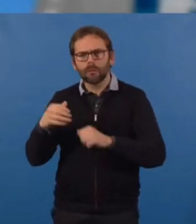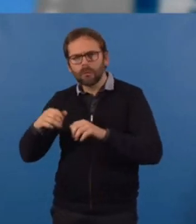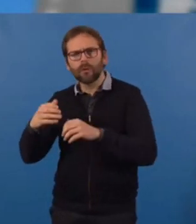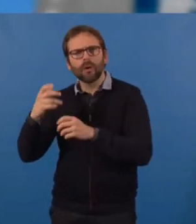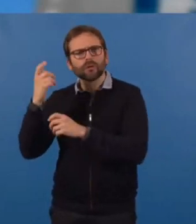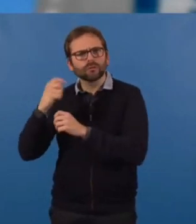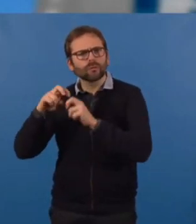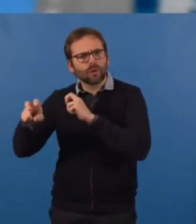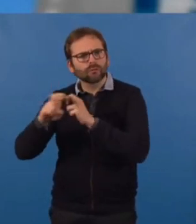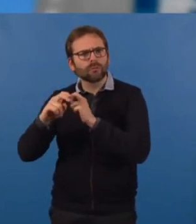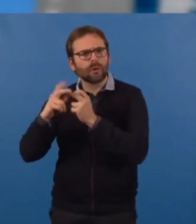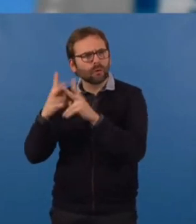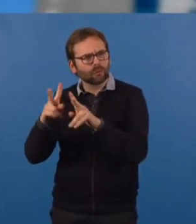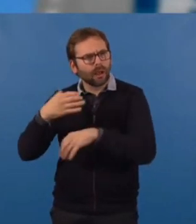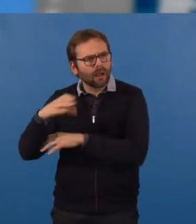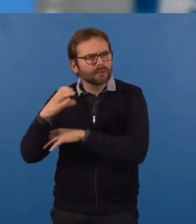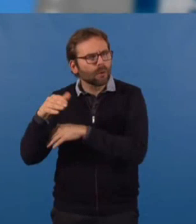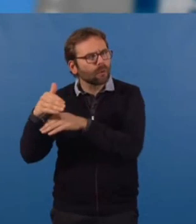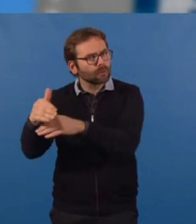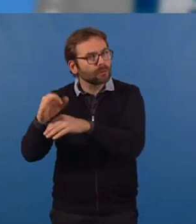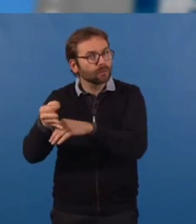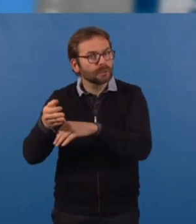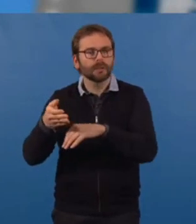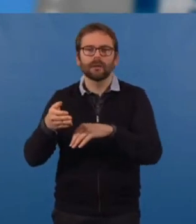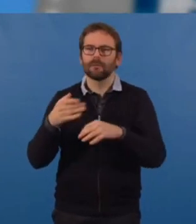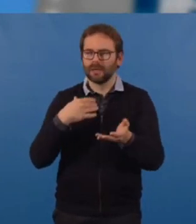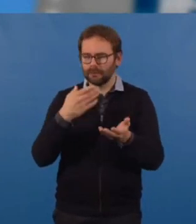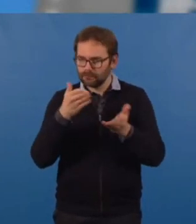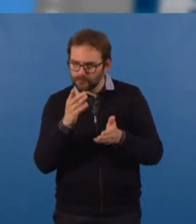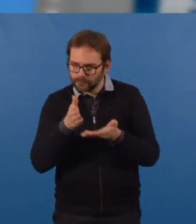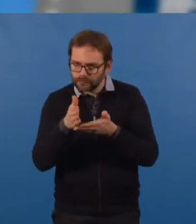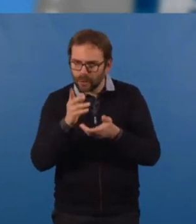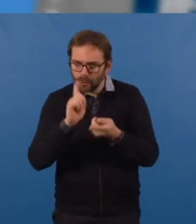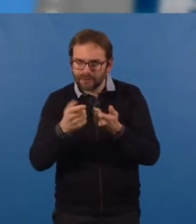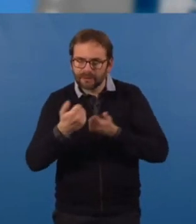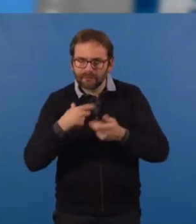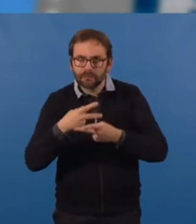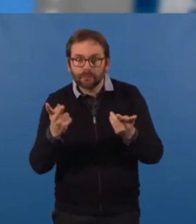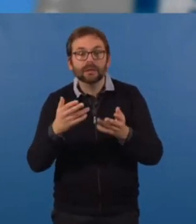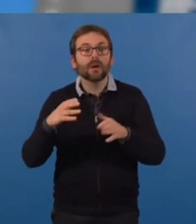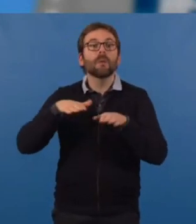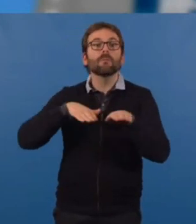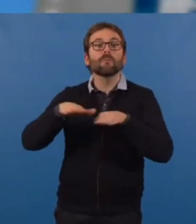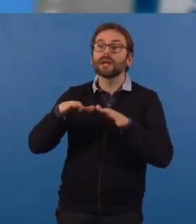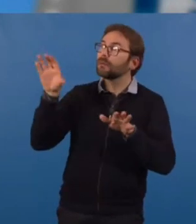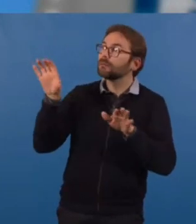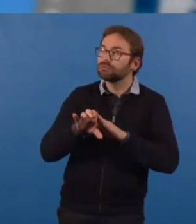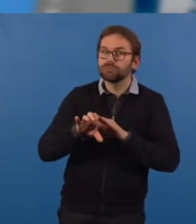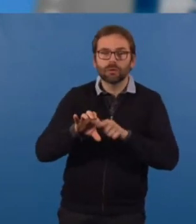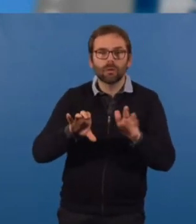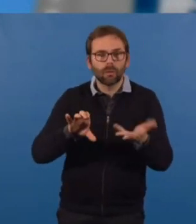transport urbain. Reste à déterminer pour investir, mais également pour faire fonctionner ce service public, les moyens donnés à nos collectivités.